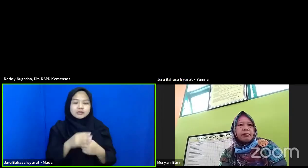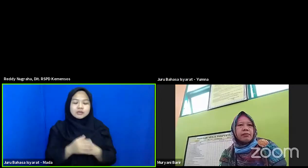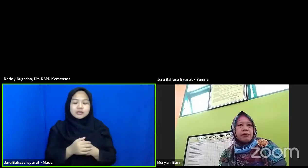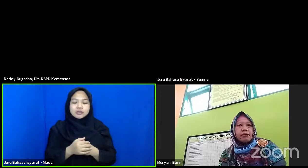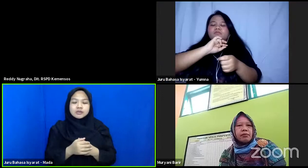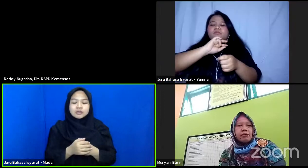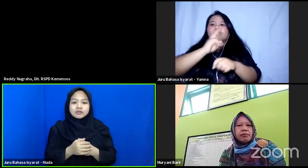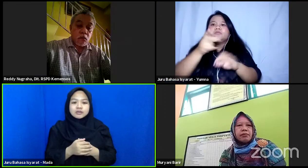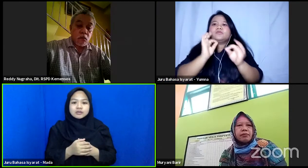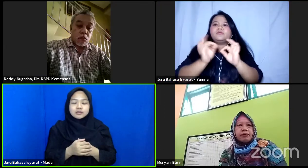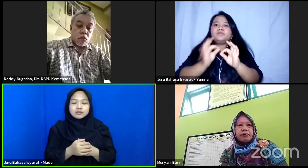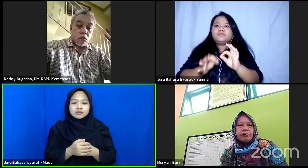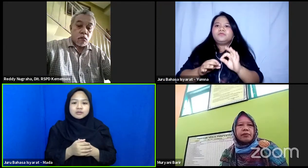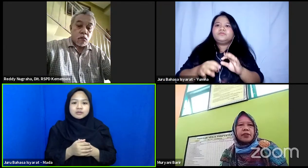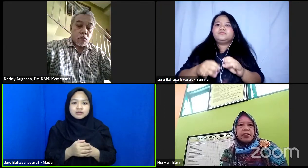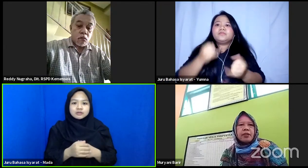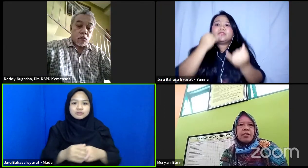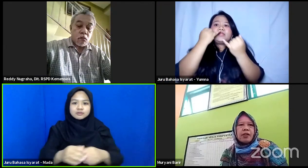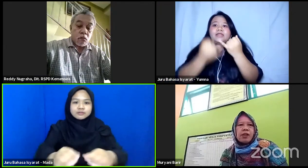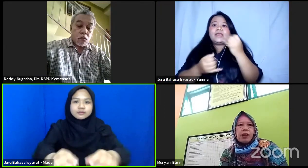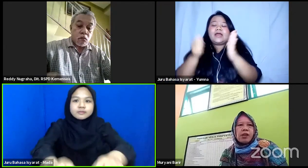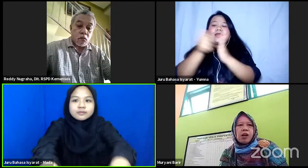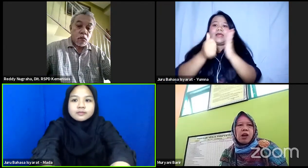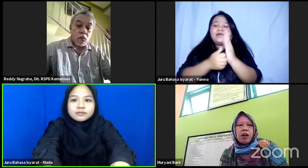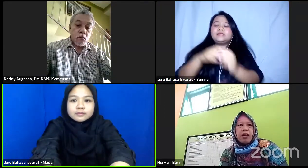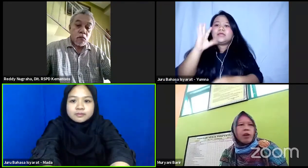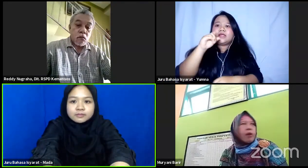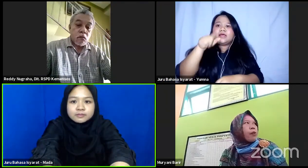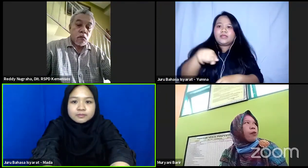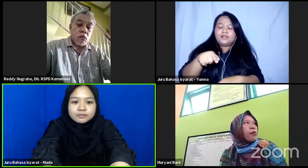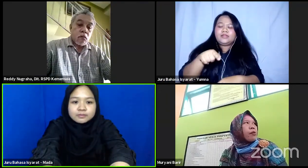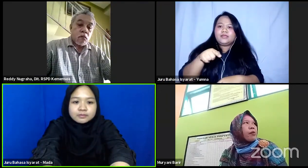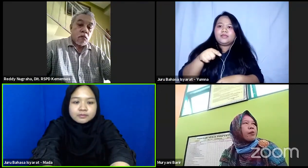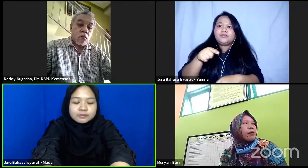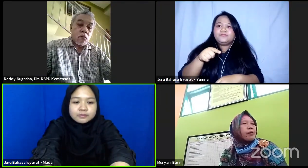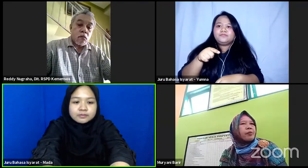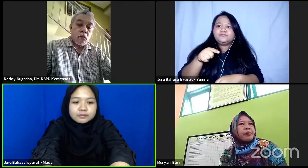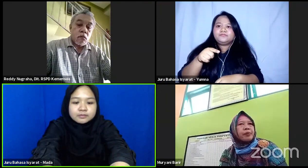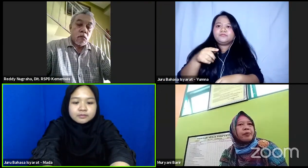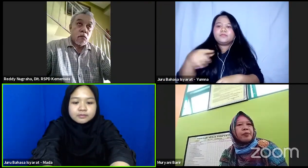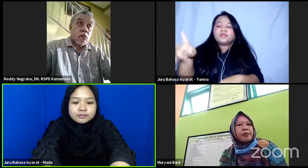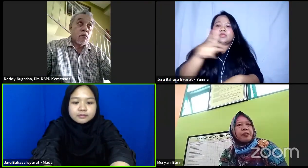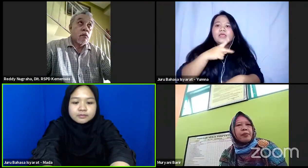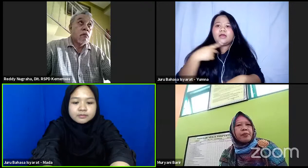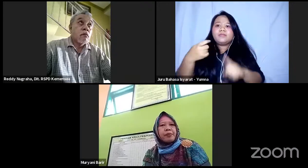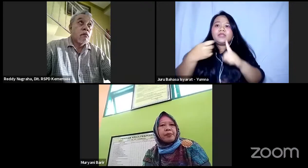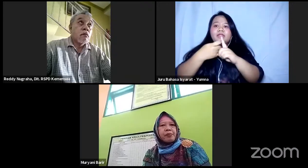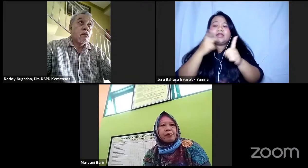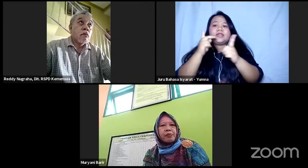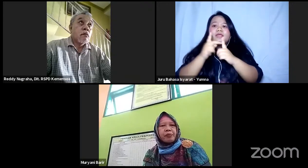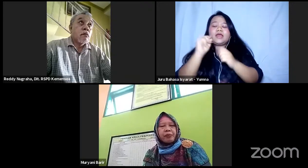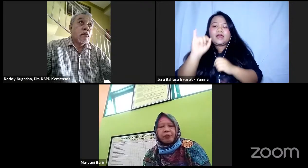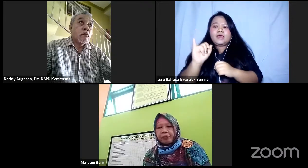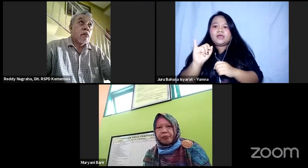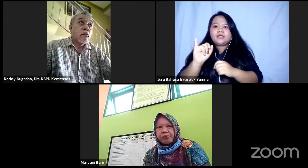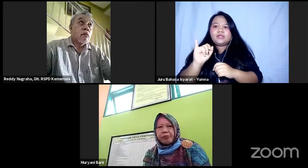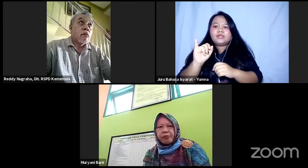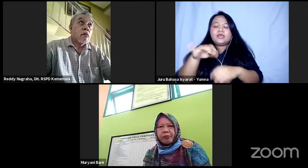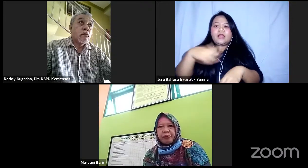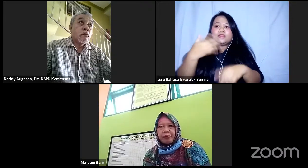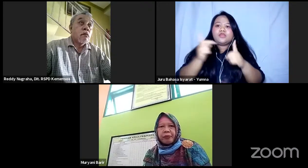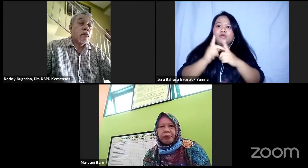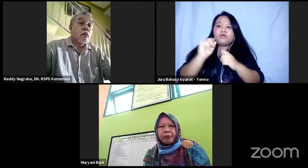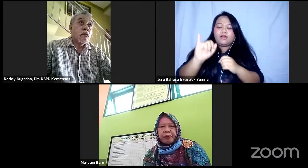Di akhir Kegiatan Hari Ini Kami Kami Dari Humanity Inclusion Atau HI